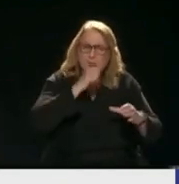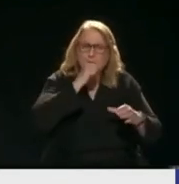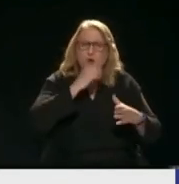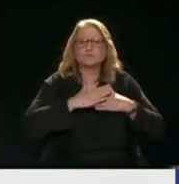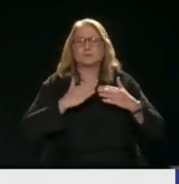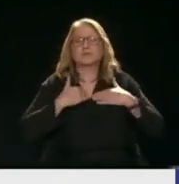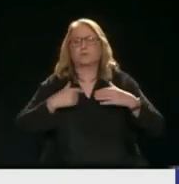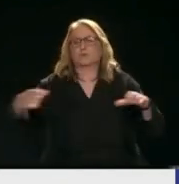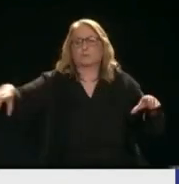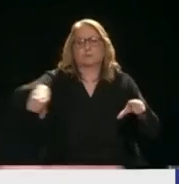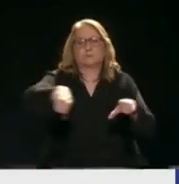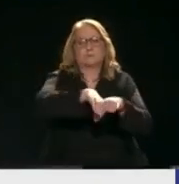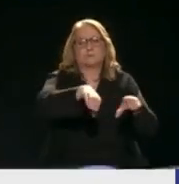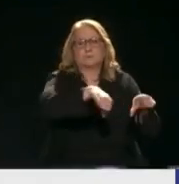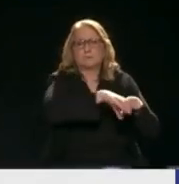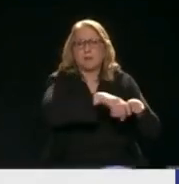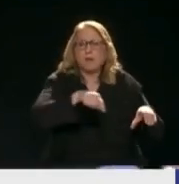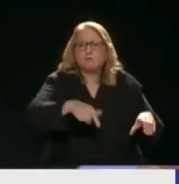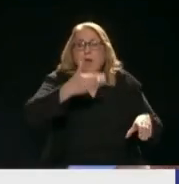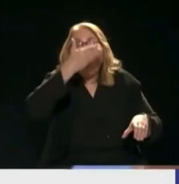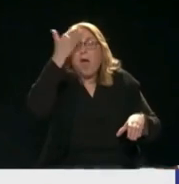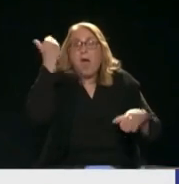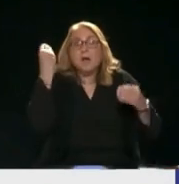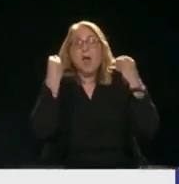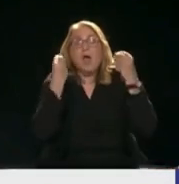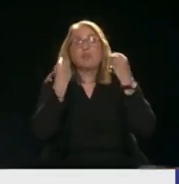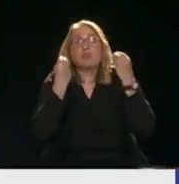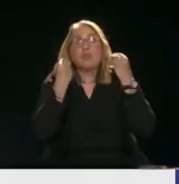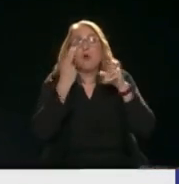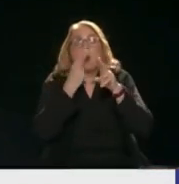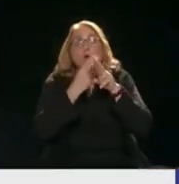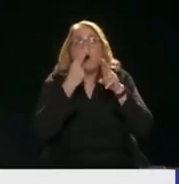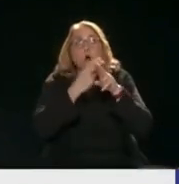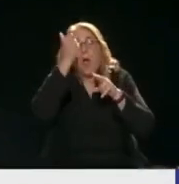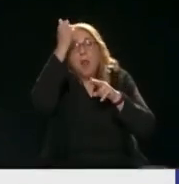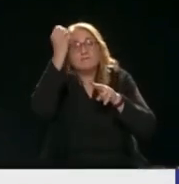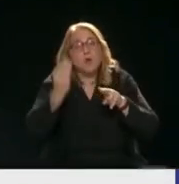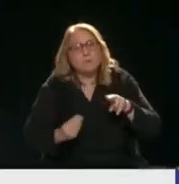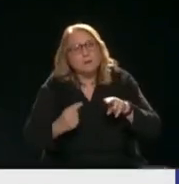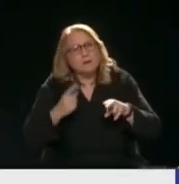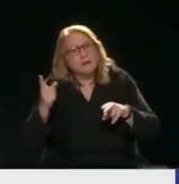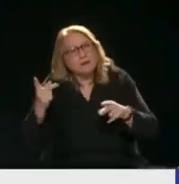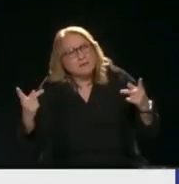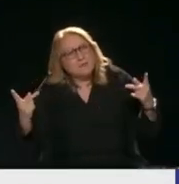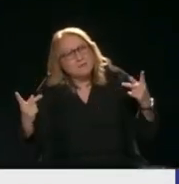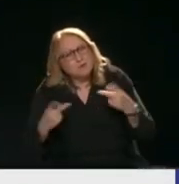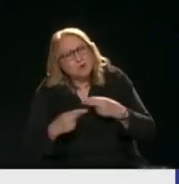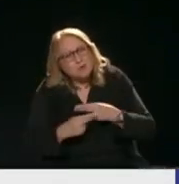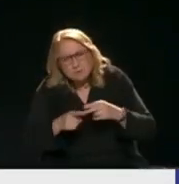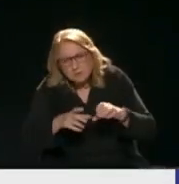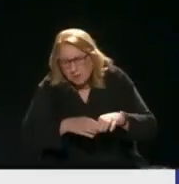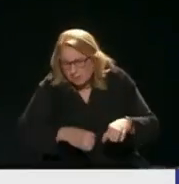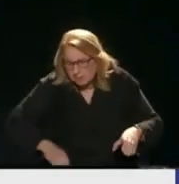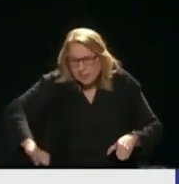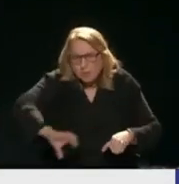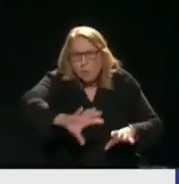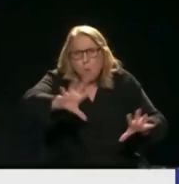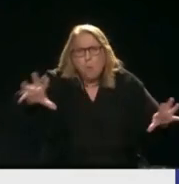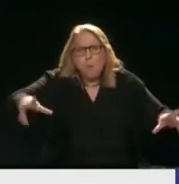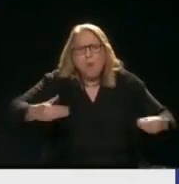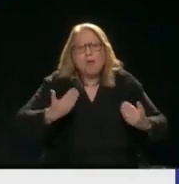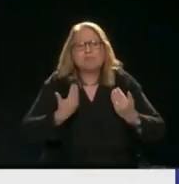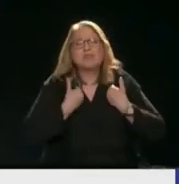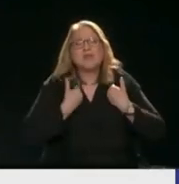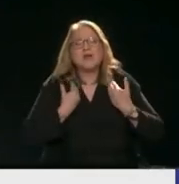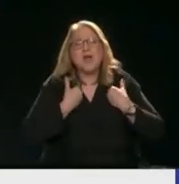Είστε καλά Το αγαθό αυτό που νερό είμαι Θα μου κόψει σε μένα το νερό Που το δίκτυο είναι δικό μου Και θα το πουλήσει σε